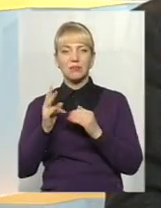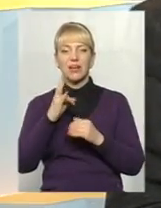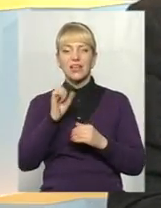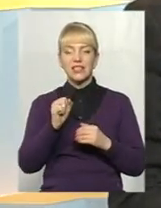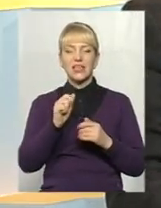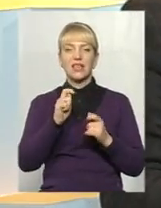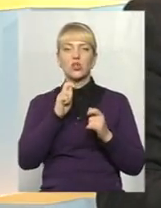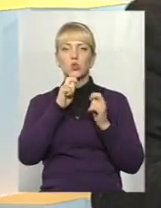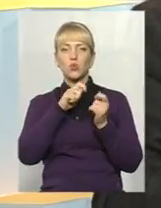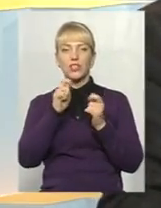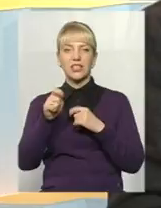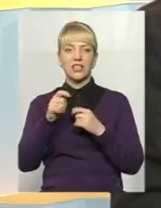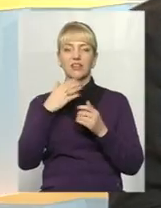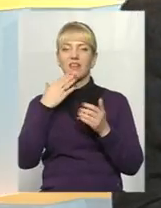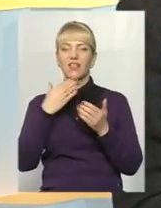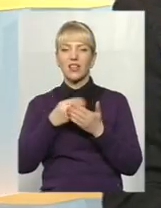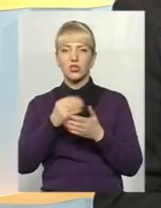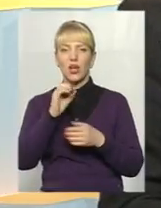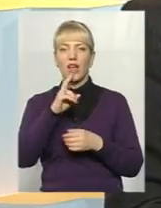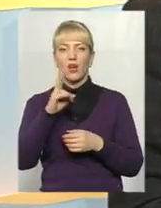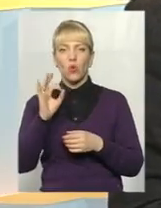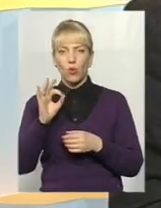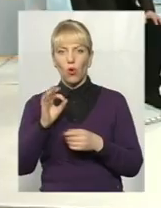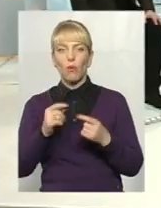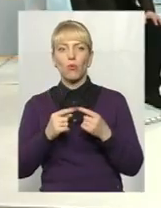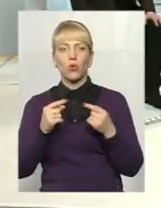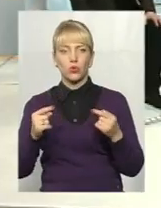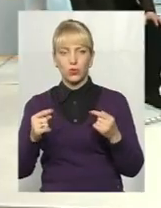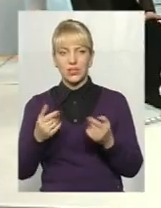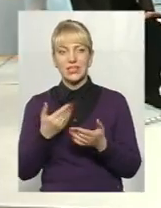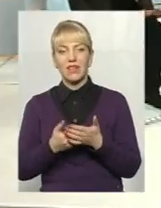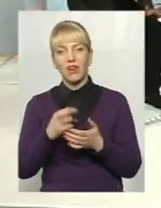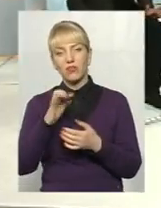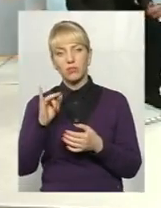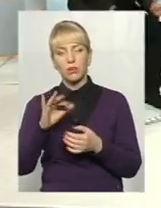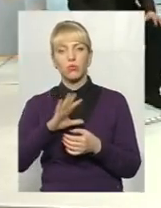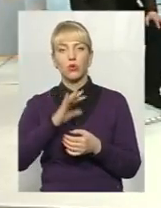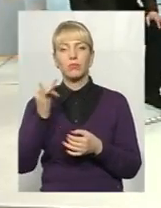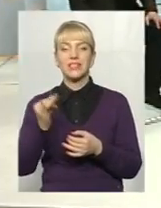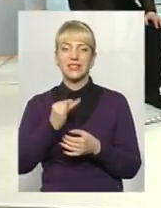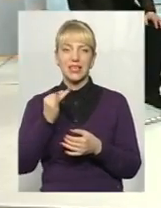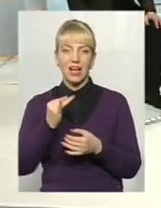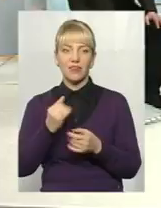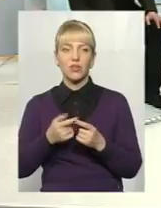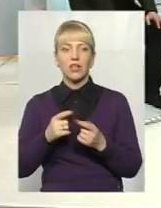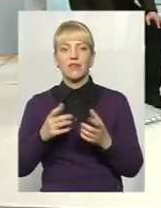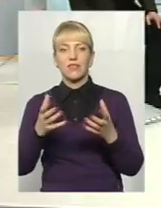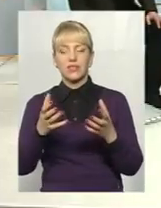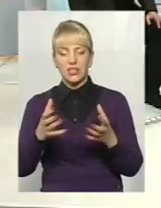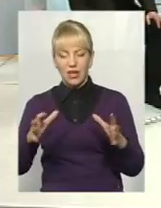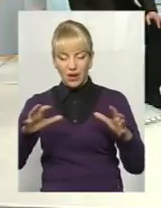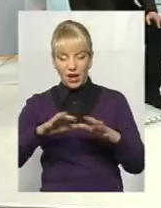сувенірів, ні власної екопродукції. І це величезний потенціал. Здавалося, було б цікаво зірвати того гарбуза на